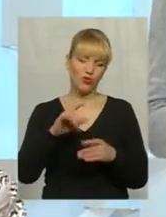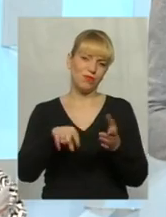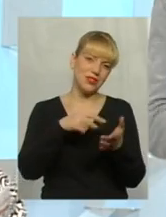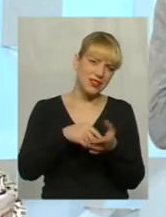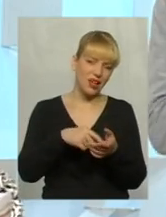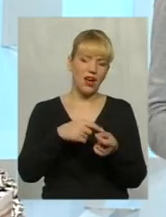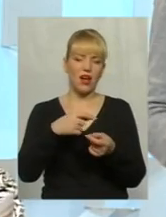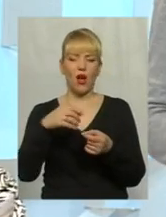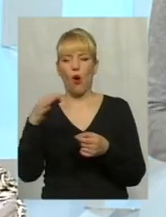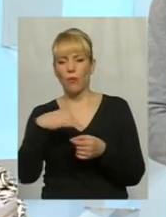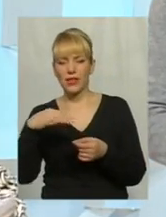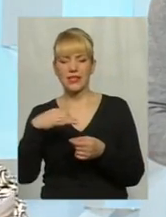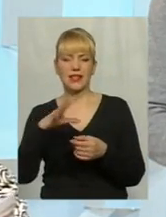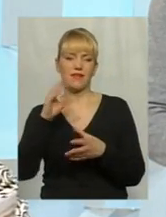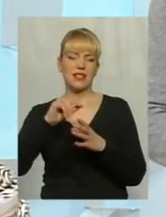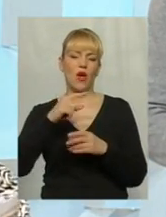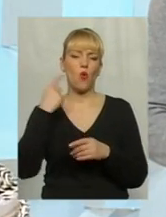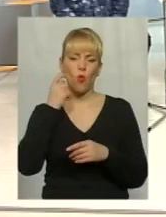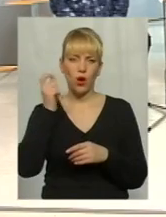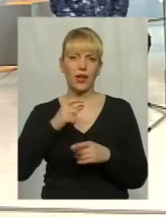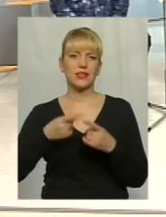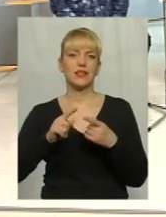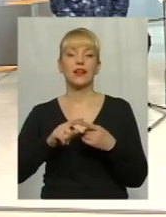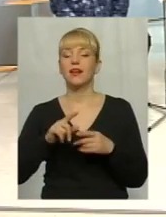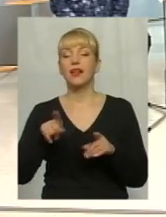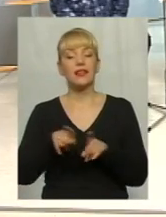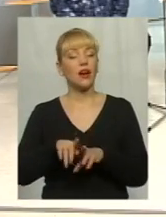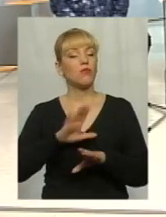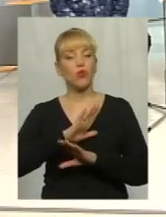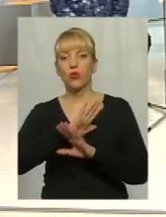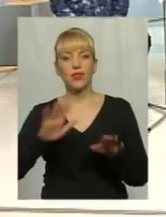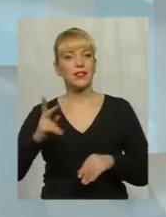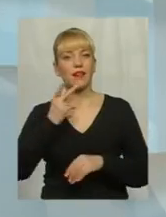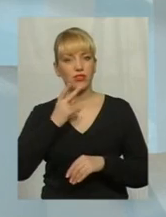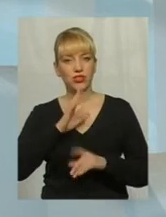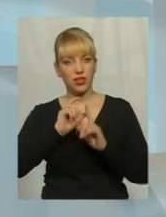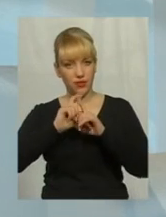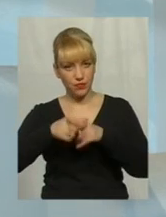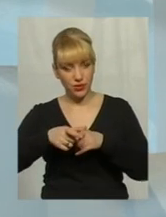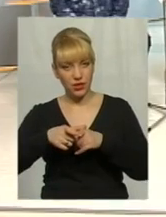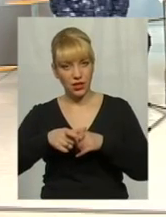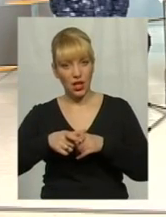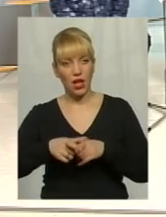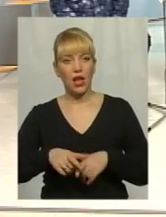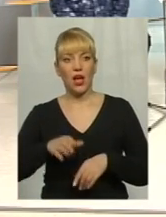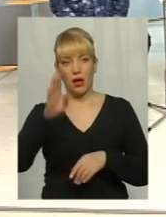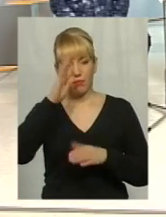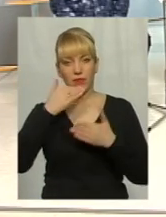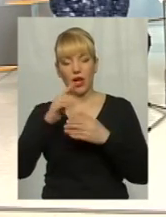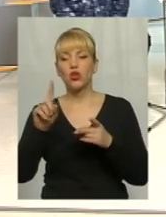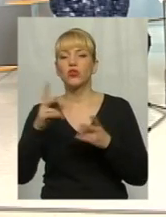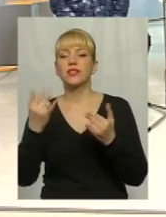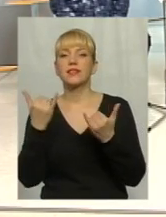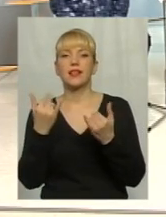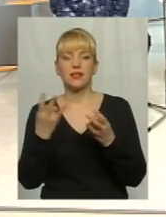всеукраїнської, що мало пояснюють. Так було не завжди, розумієте. Ми спілкуємося з багатьма експертами